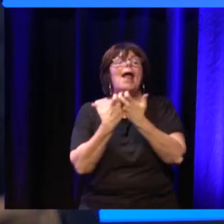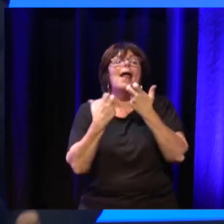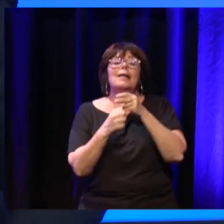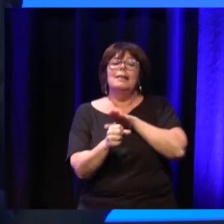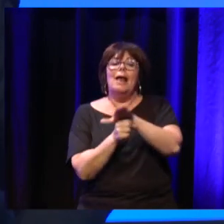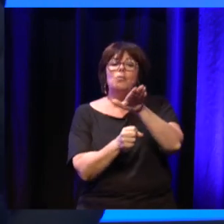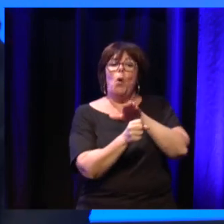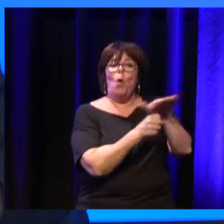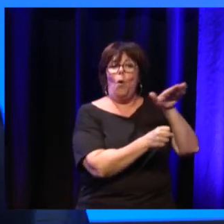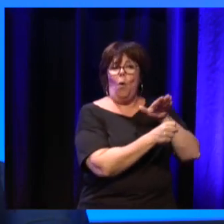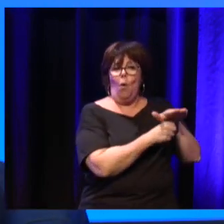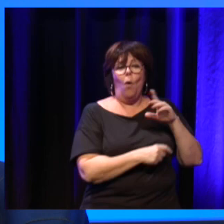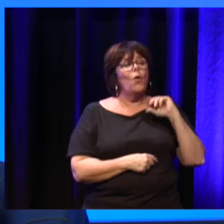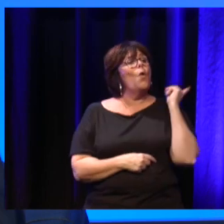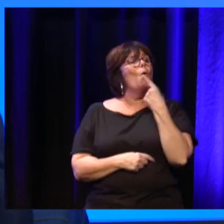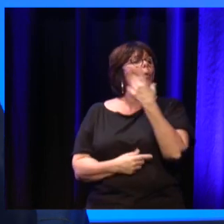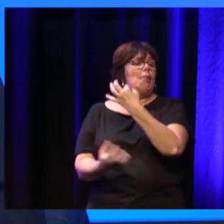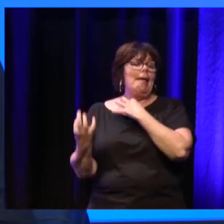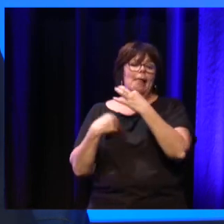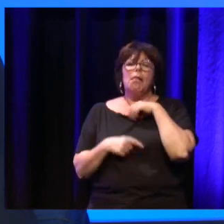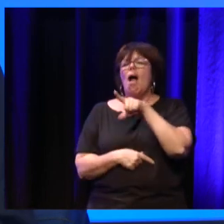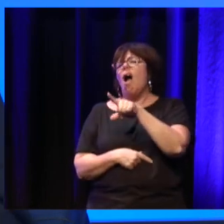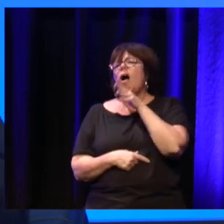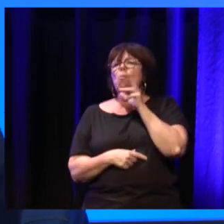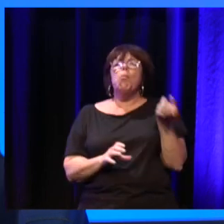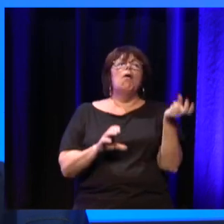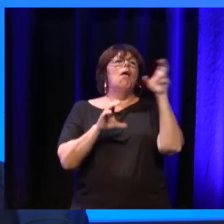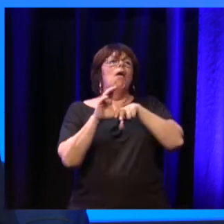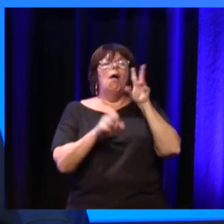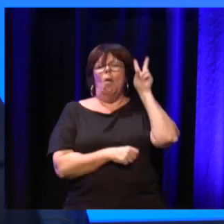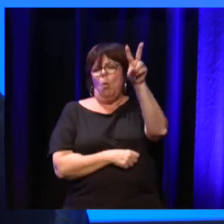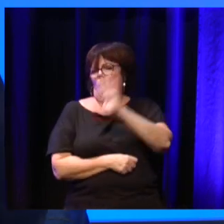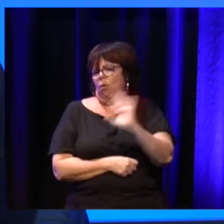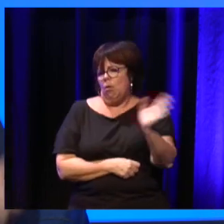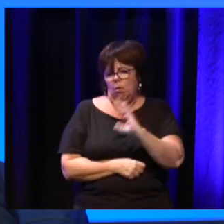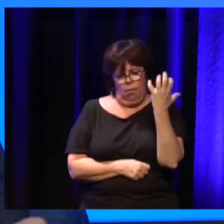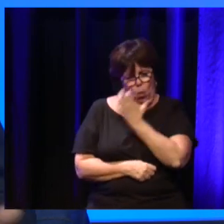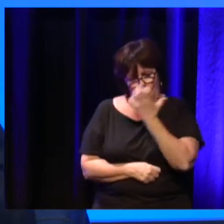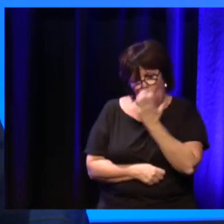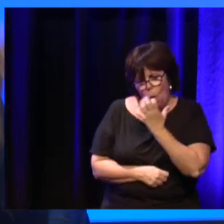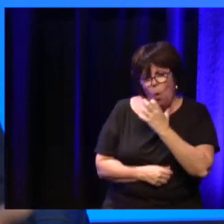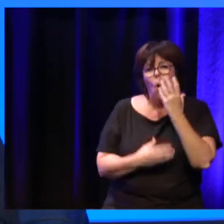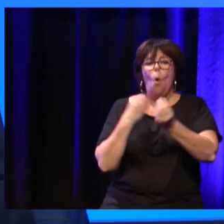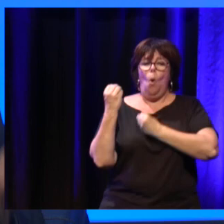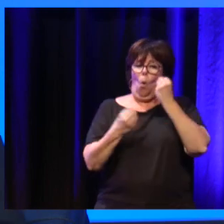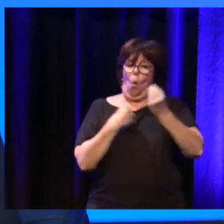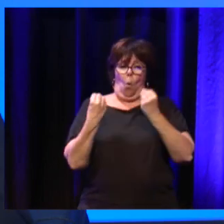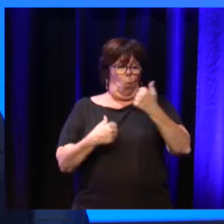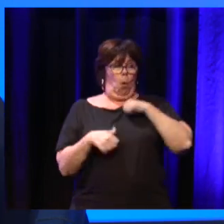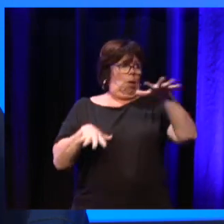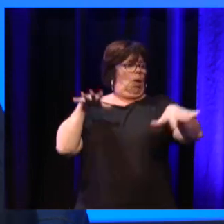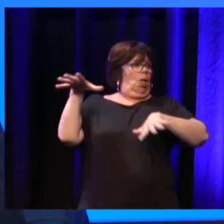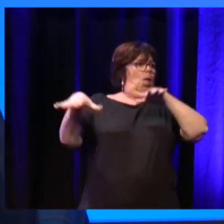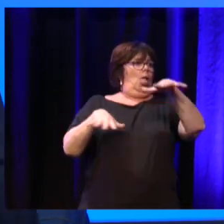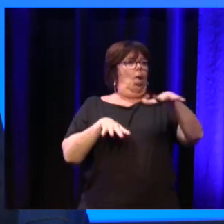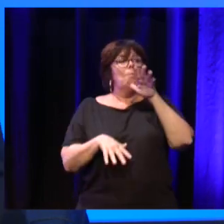Bien évidemment, tout le monde nous disait les transports ne sont pas adaptés, le conducteur de bus, j'ai des problèmes pour m'orienter, je ne